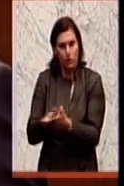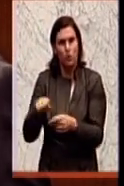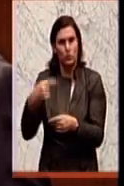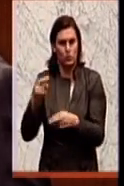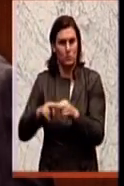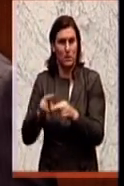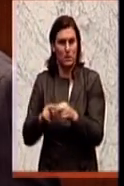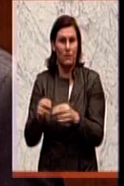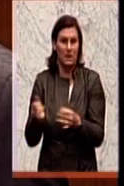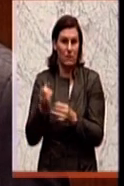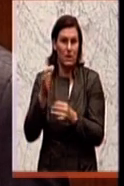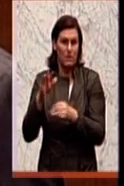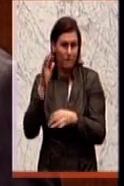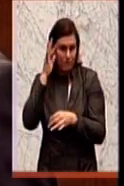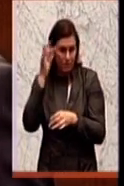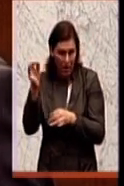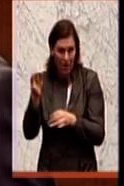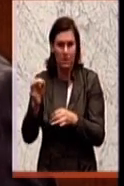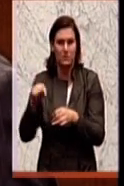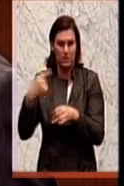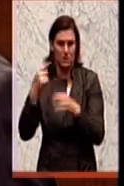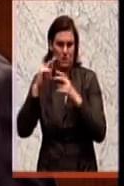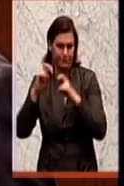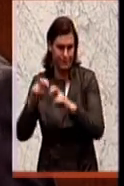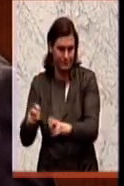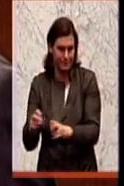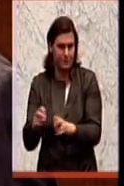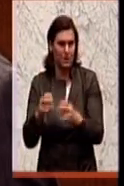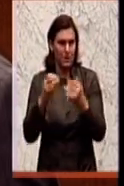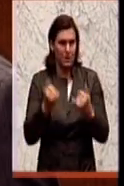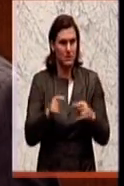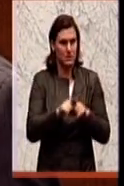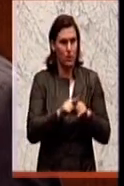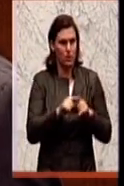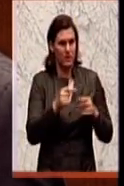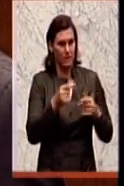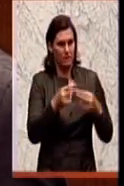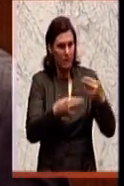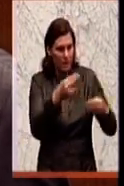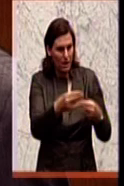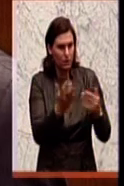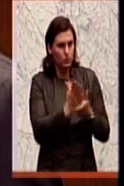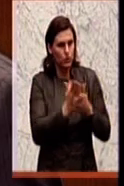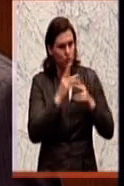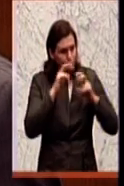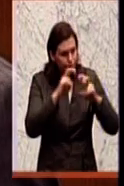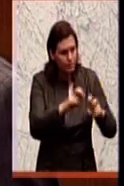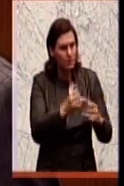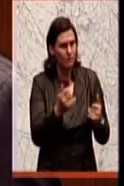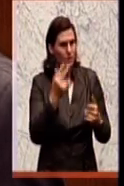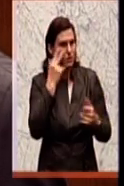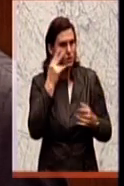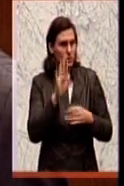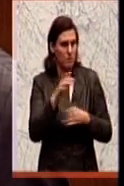Verfahren, wo die Richtlinie jetzt evaluiert wird. Wie ist Ihr persönlicher Standpunkt? Was würden Sie in dem Verfahren aus Ihrer